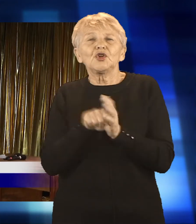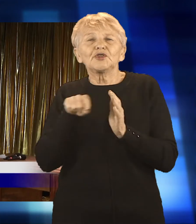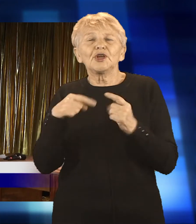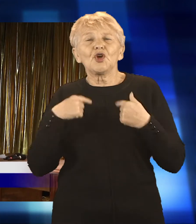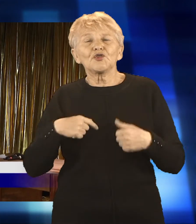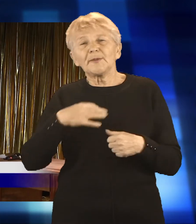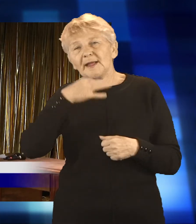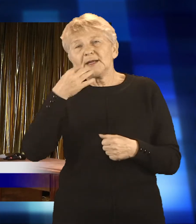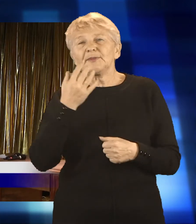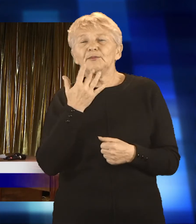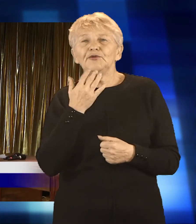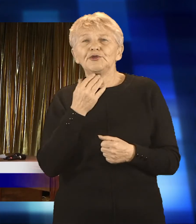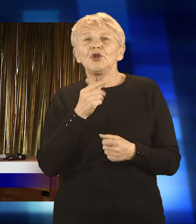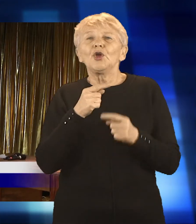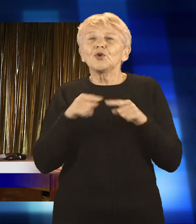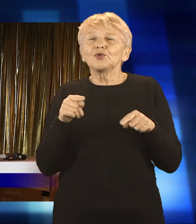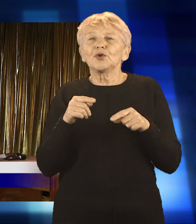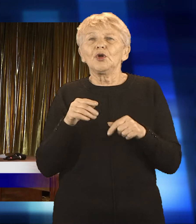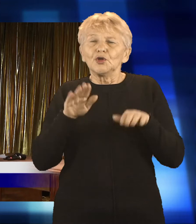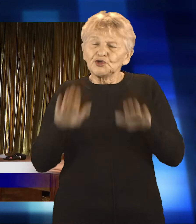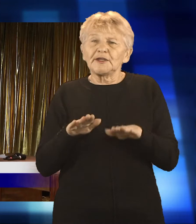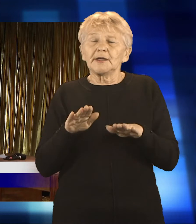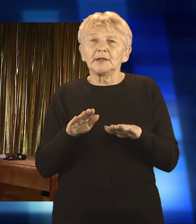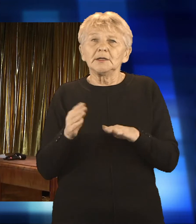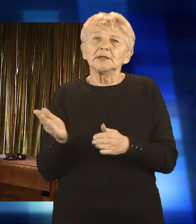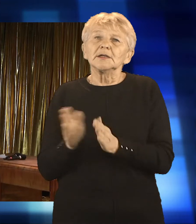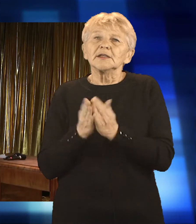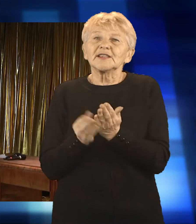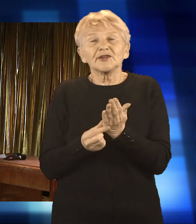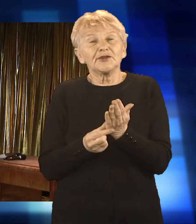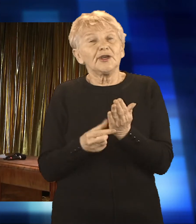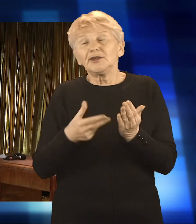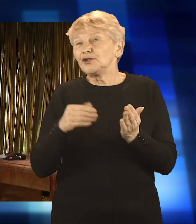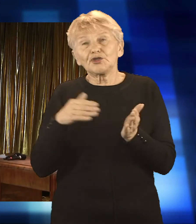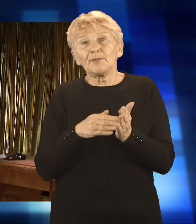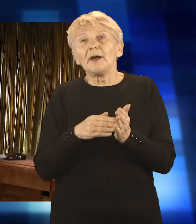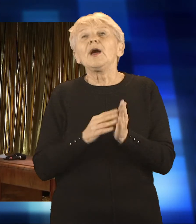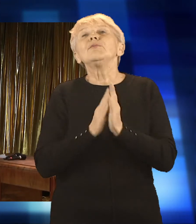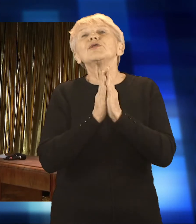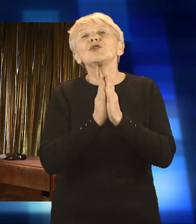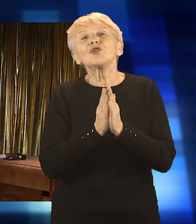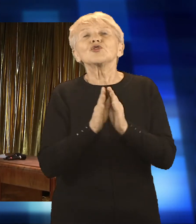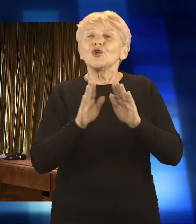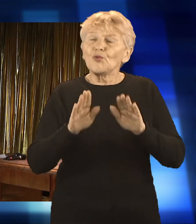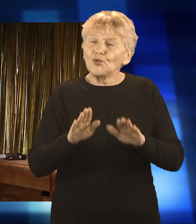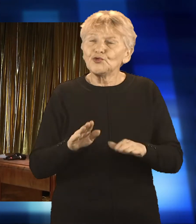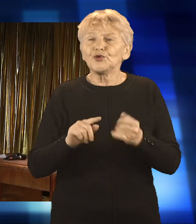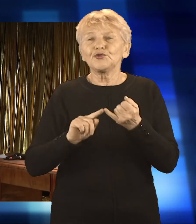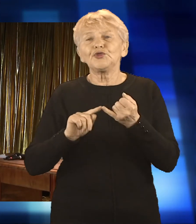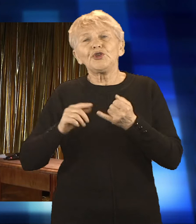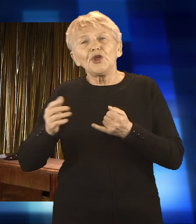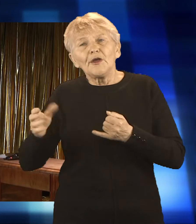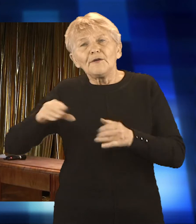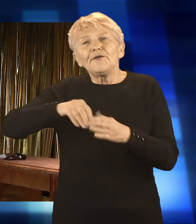pisz, odpowiadaj. Bo autyści, jak wiadomo, nie rozumieją, nie potrafią się skupić na długim poleceniu. Jeśli